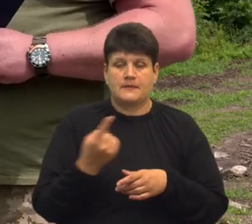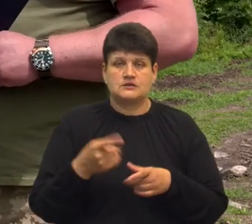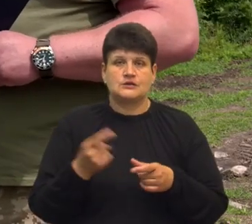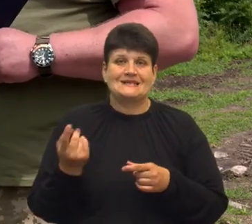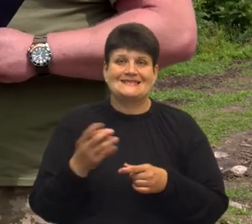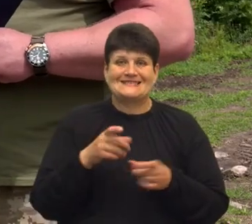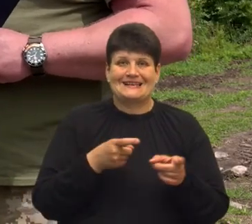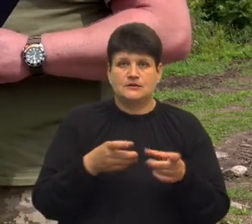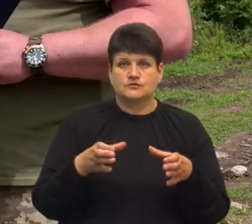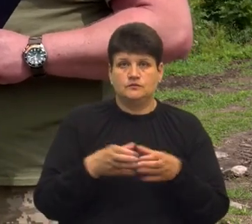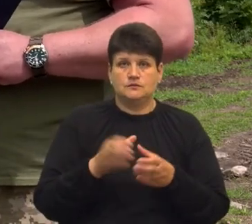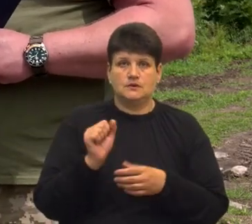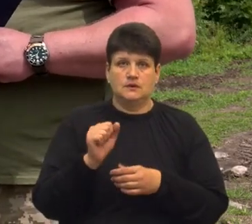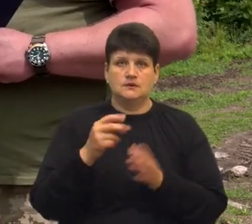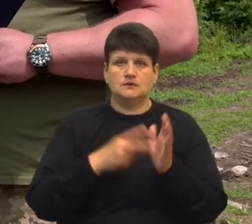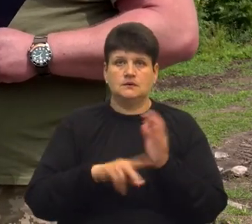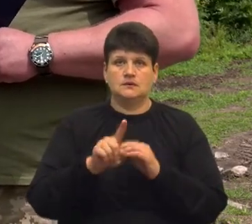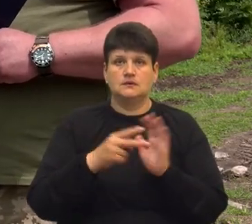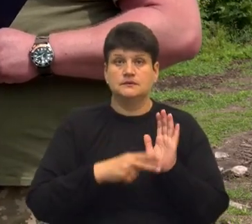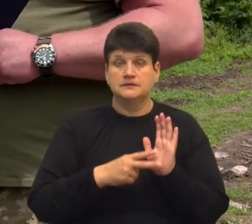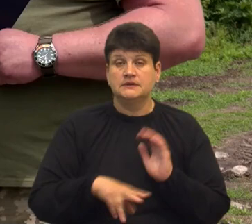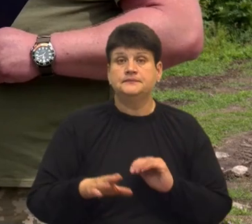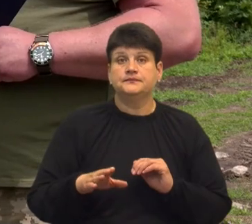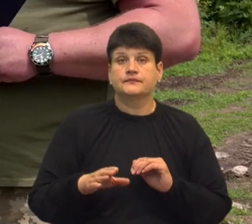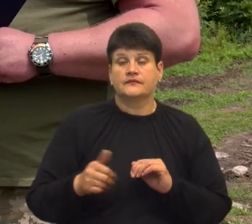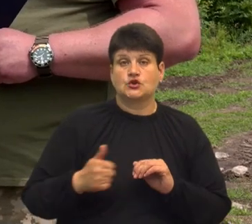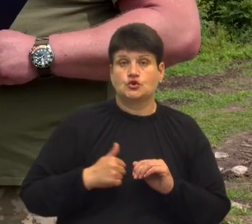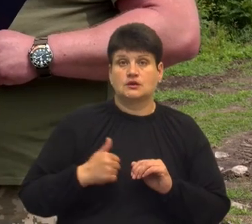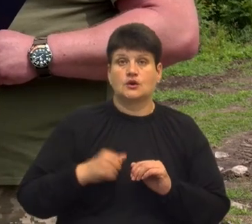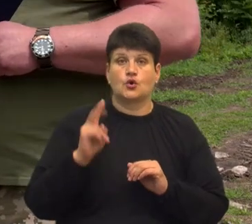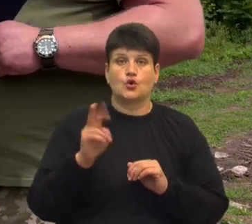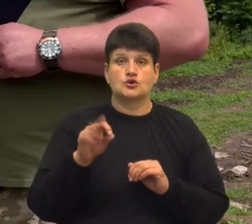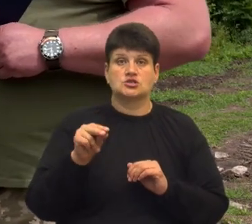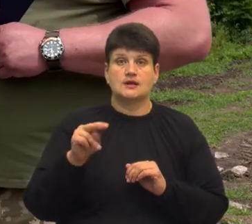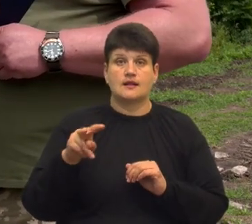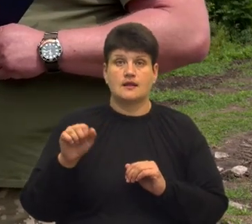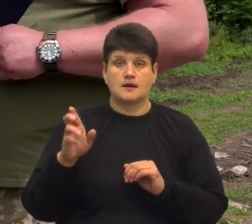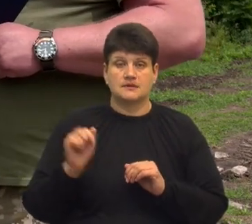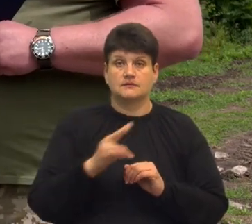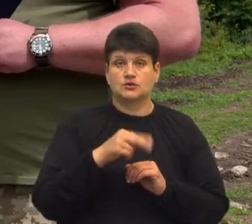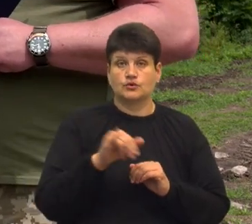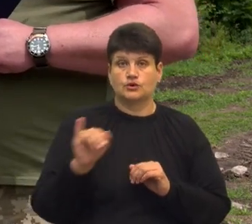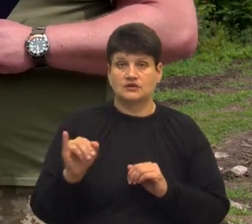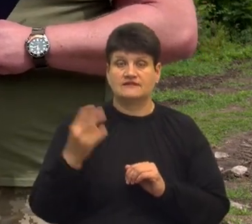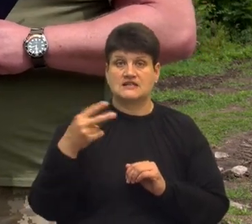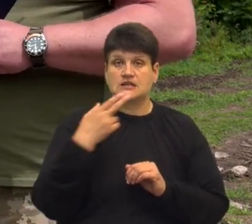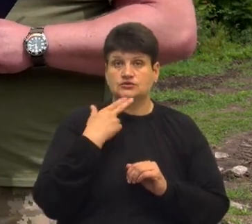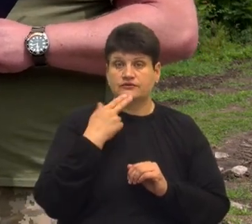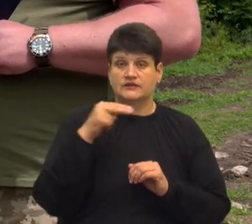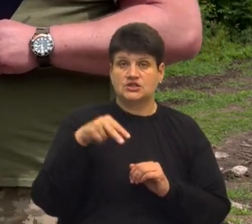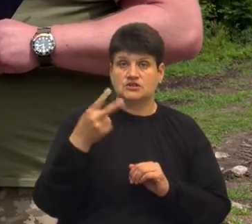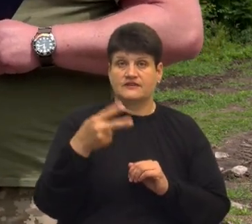частини А-7170 солдату Кочалабі Дмитру Ігоревичу. 20 червня 2023